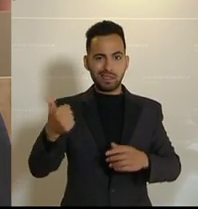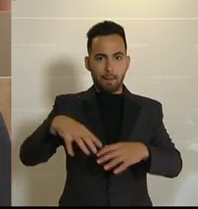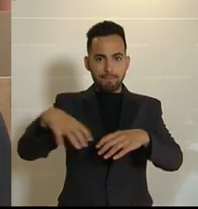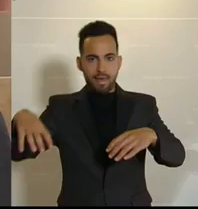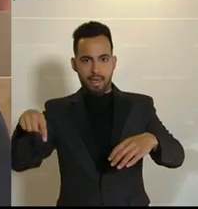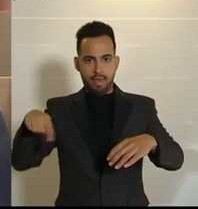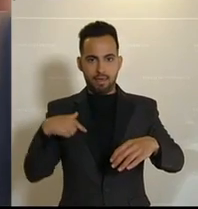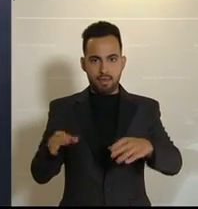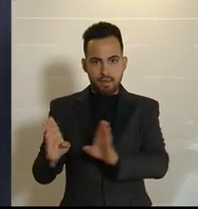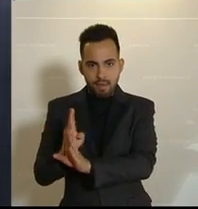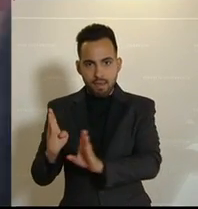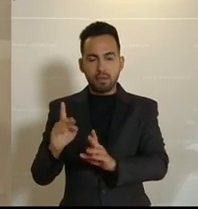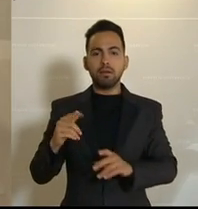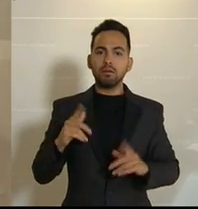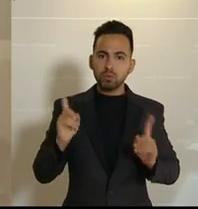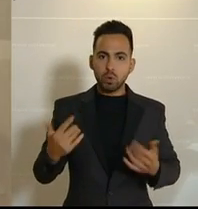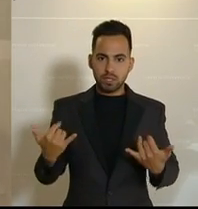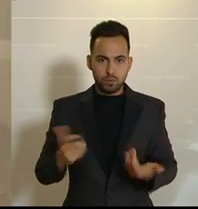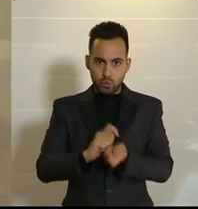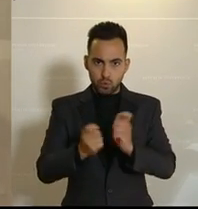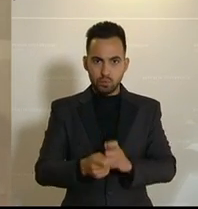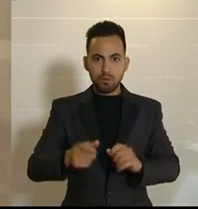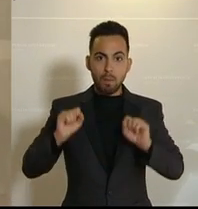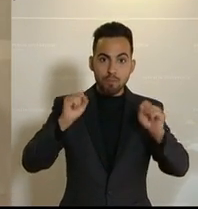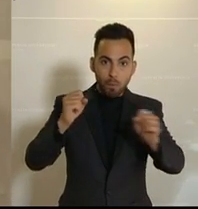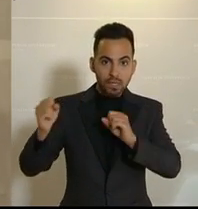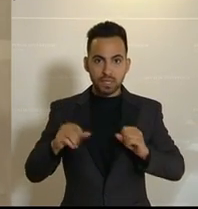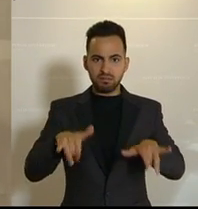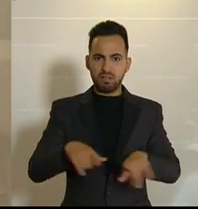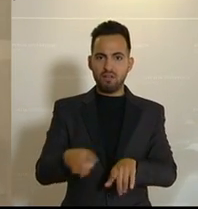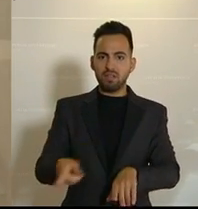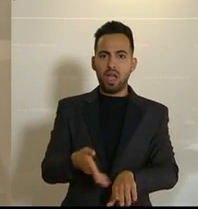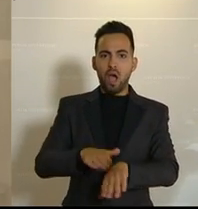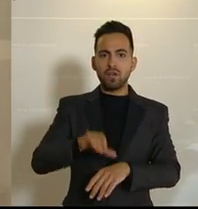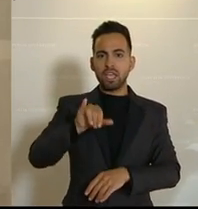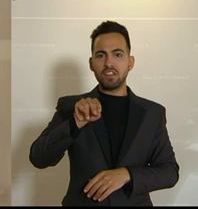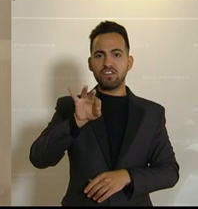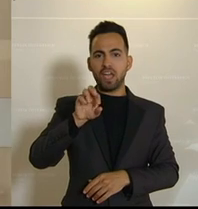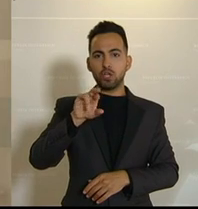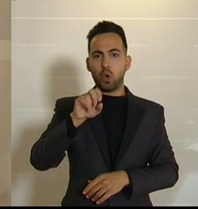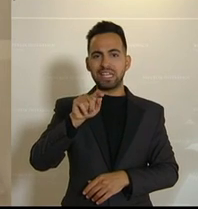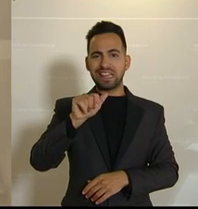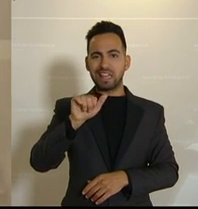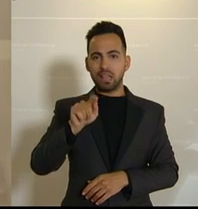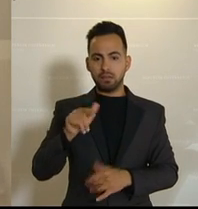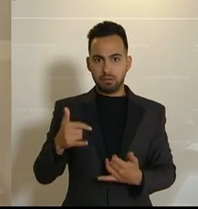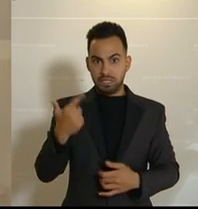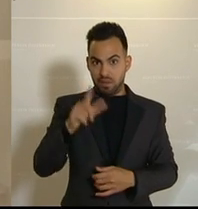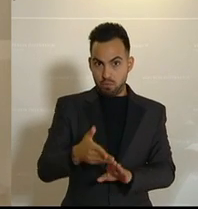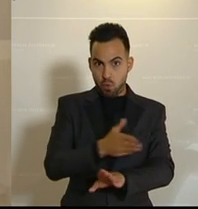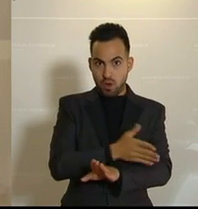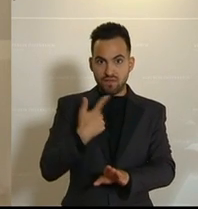Paradigmenwechsel. Mobilität statt Inferiorität, wie aktuell im Zwei-Monate-Covid